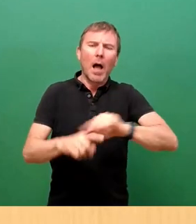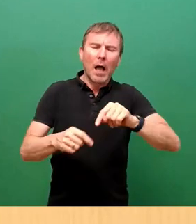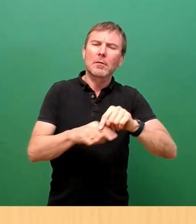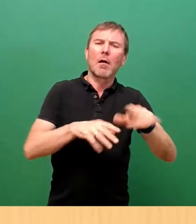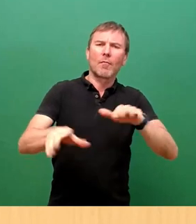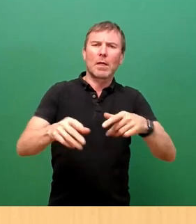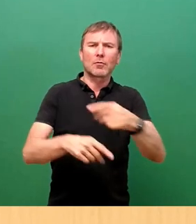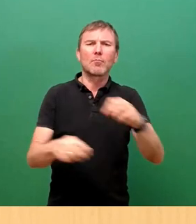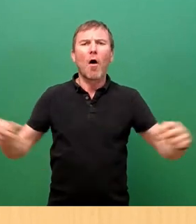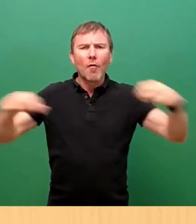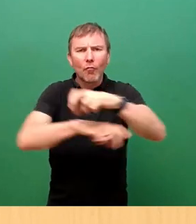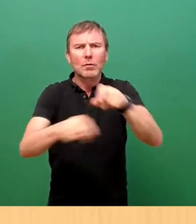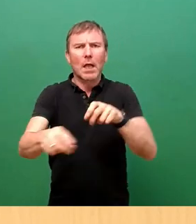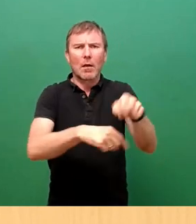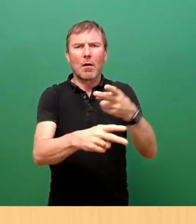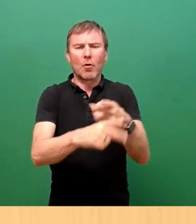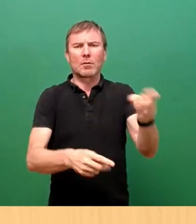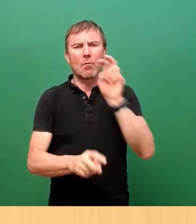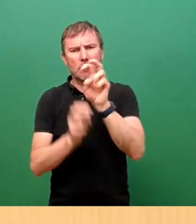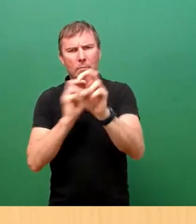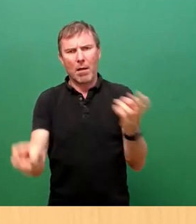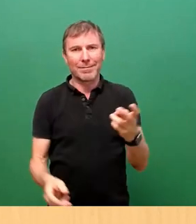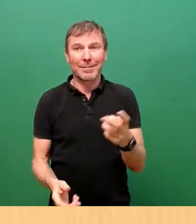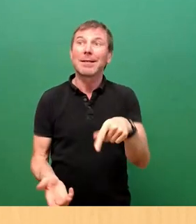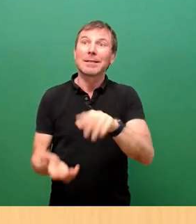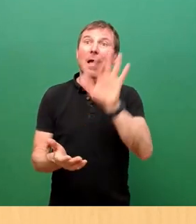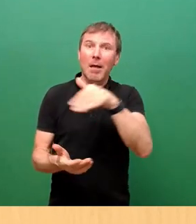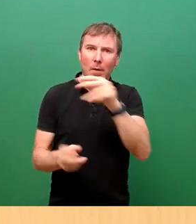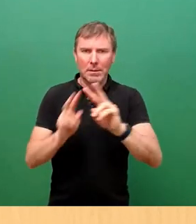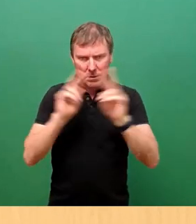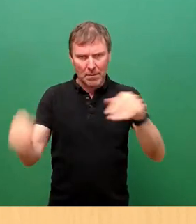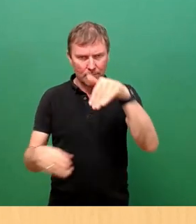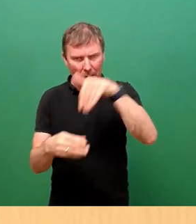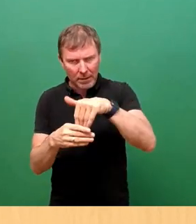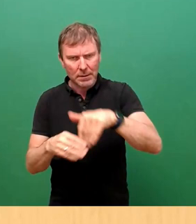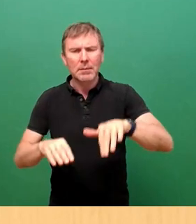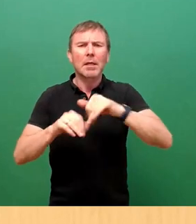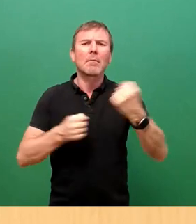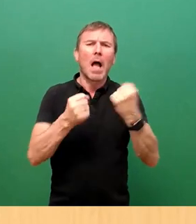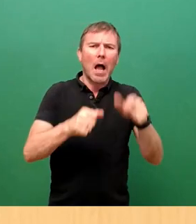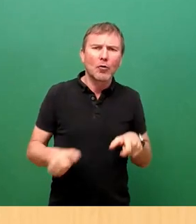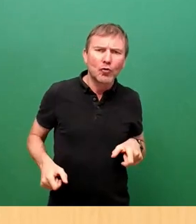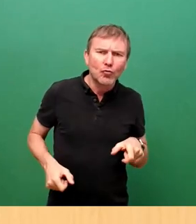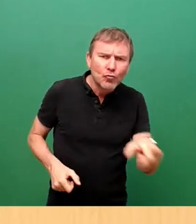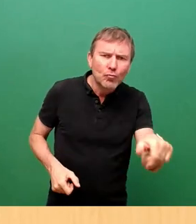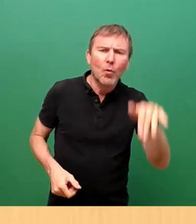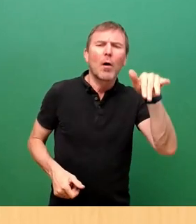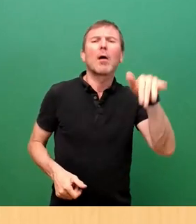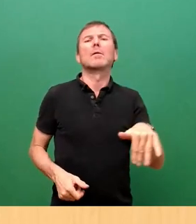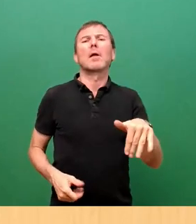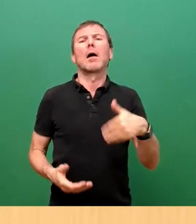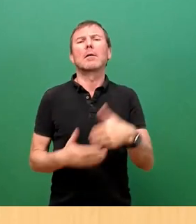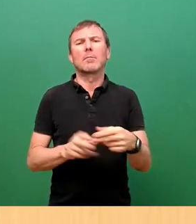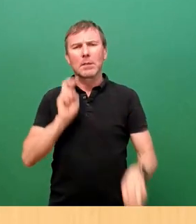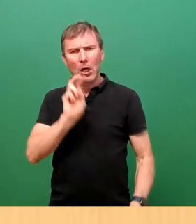Kreuzungen. Deshalb ist das planerisch berücksichtigt worden, dort gibt es eine separate Kfz-Spur, auch deshalb, damit die Straßenbahnen eben